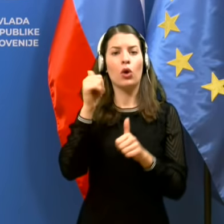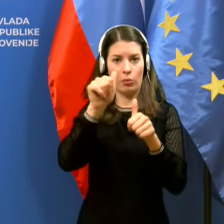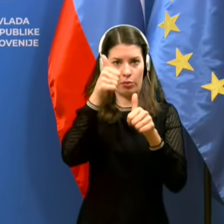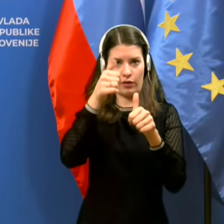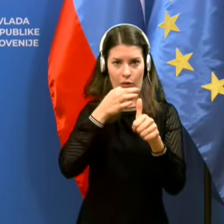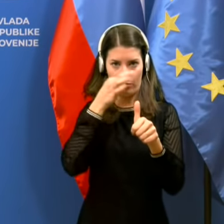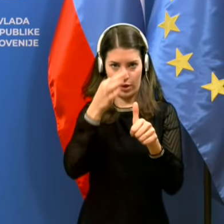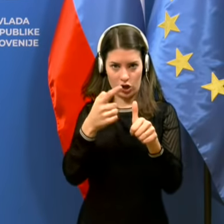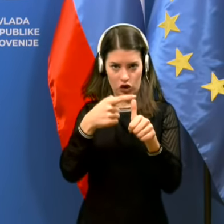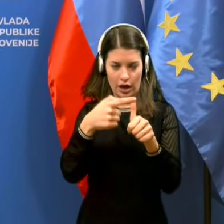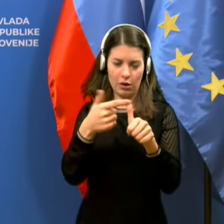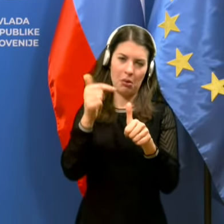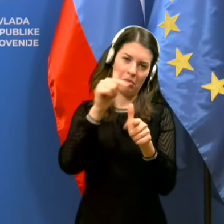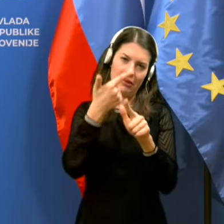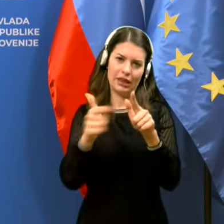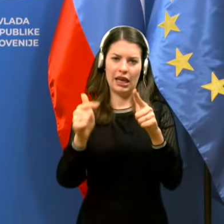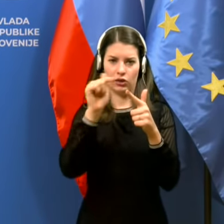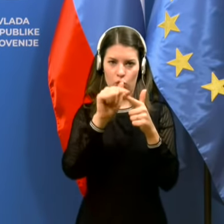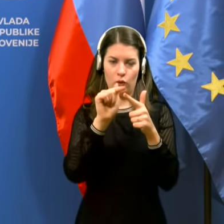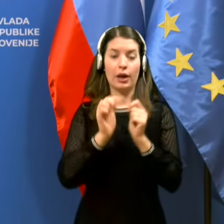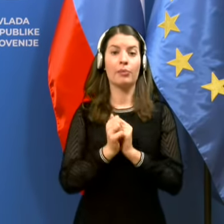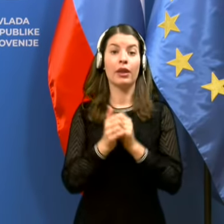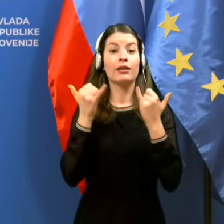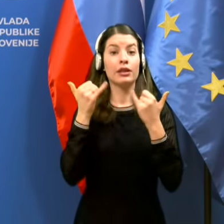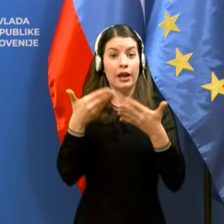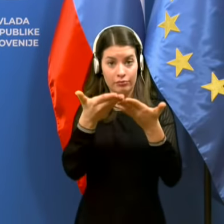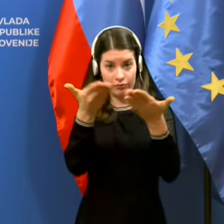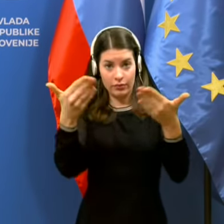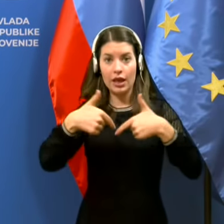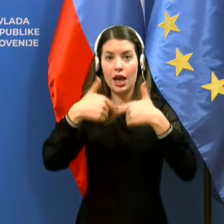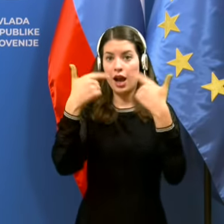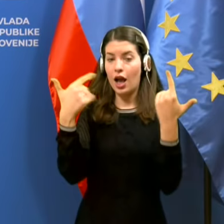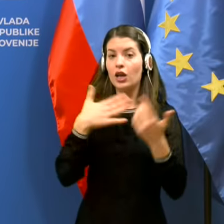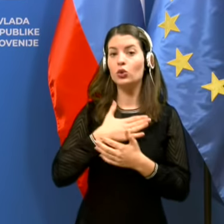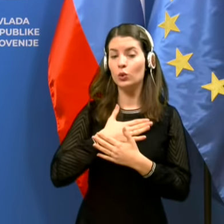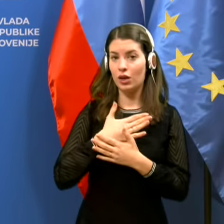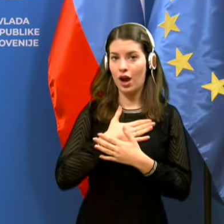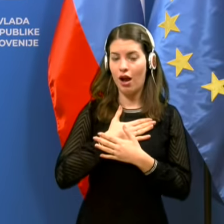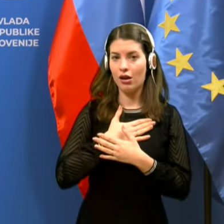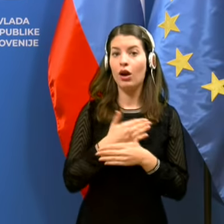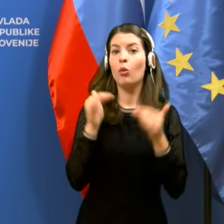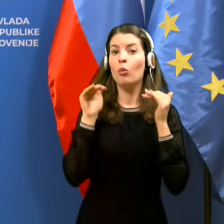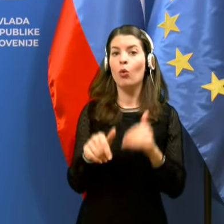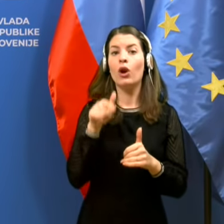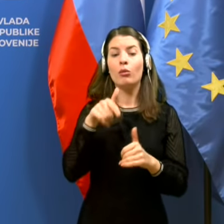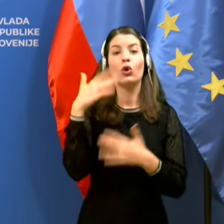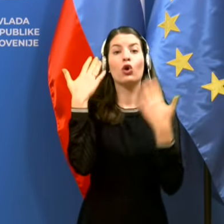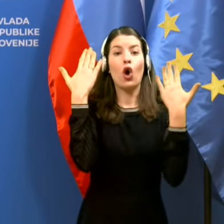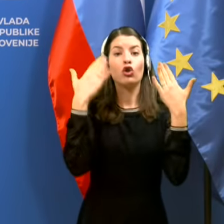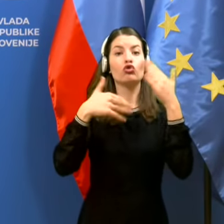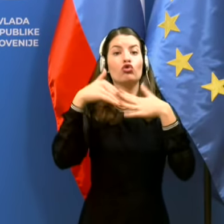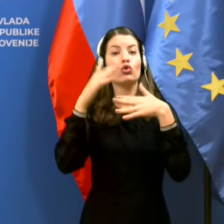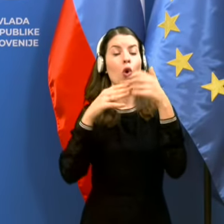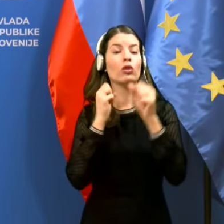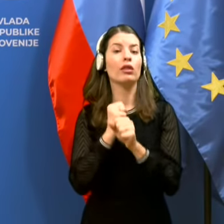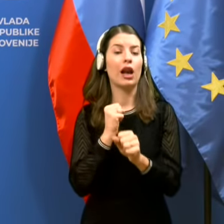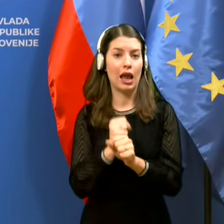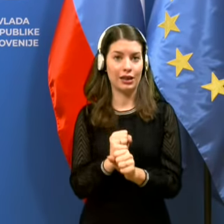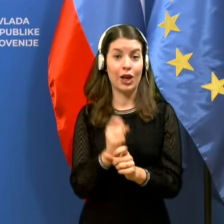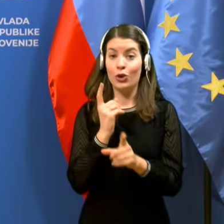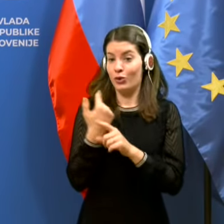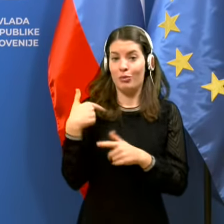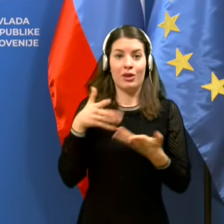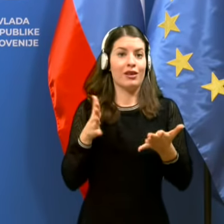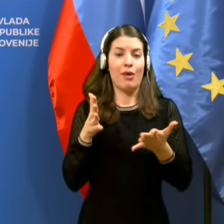vprašanje, nekako prvo in drugo in protokol. Zdaj vam je jasno, zakaj mora biti ta zadeva ročna. Zato, ker mi tudi nimamo